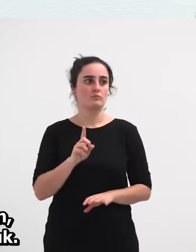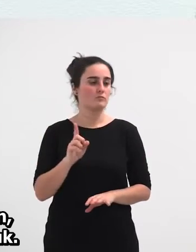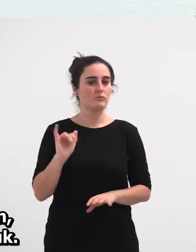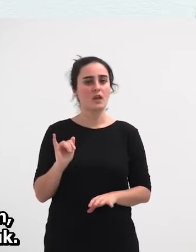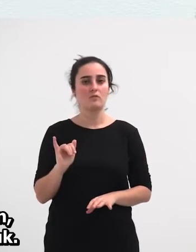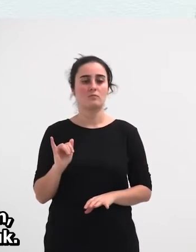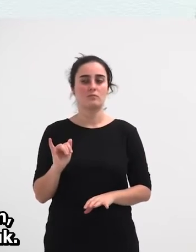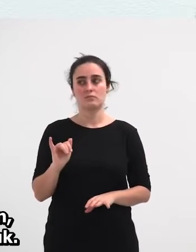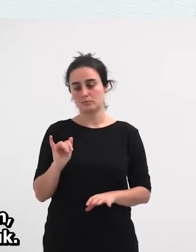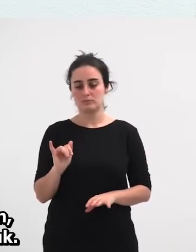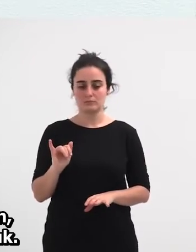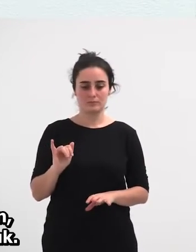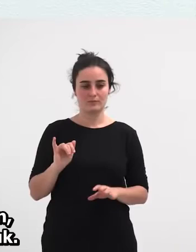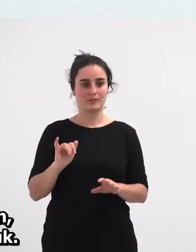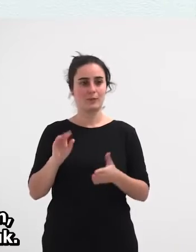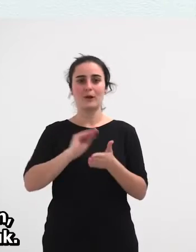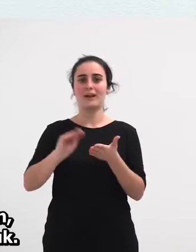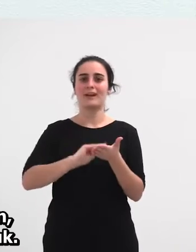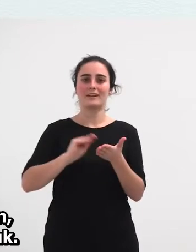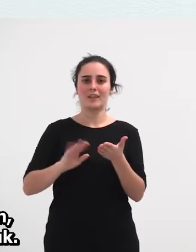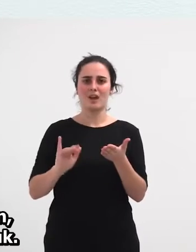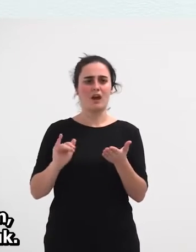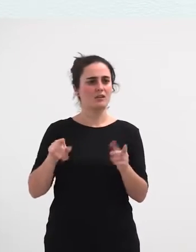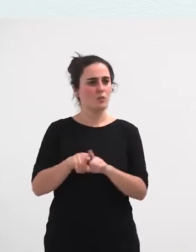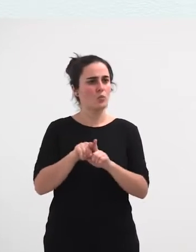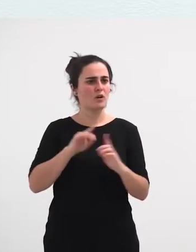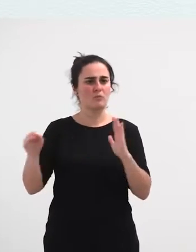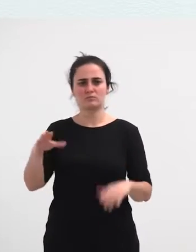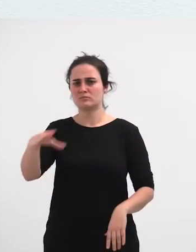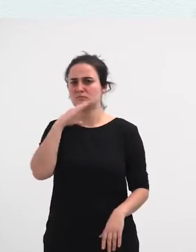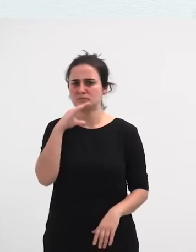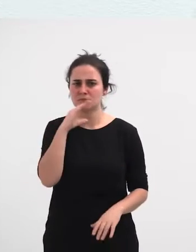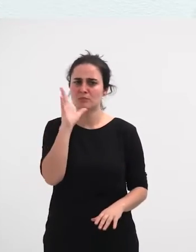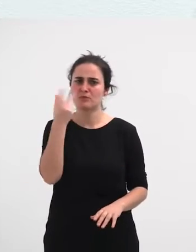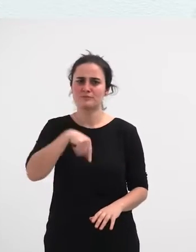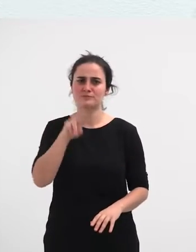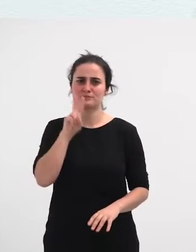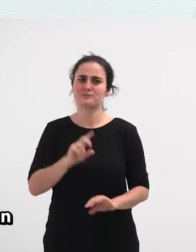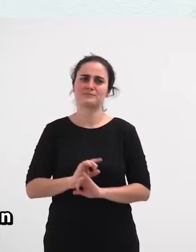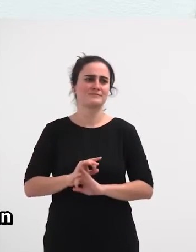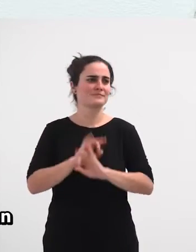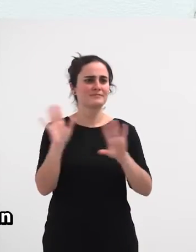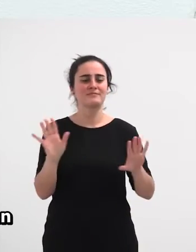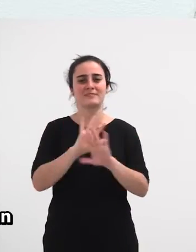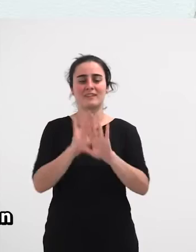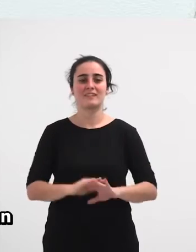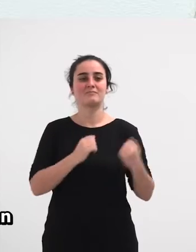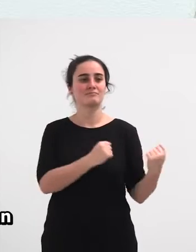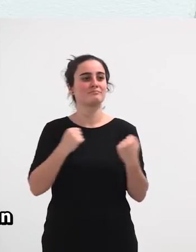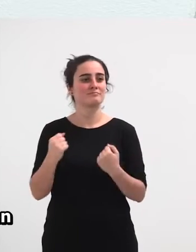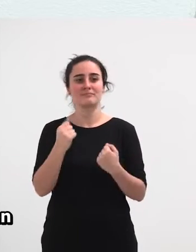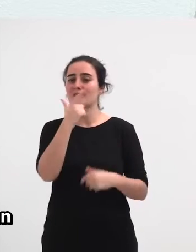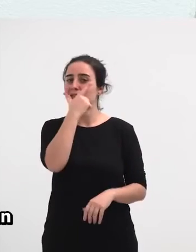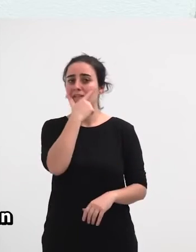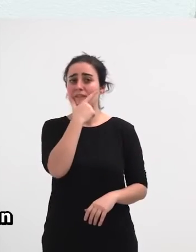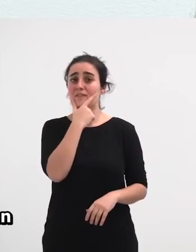ditugu erredakzioa nola bat, zetan horrelakoa zer realdi batzuk, balio du ikusteko oso argi, instituzioek zein erraz